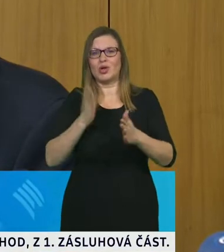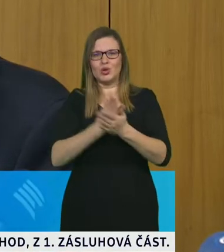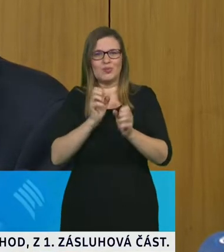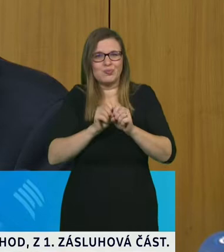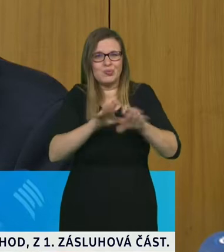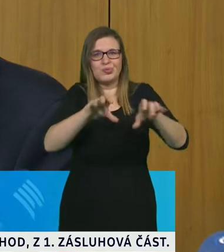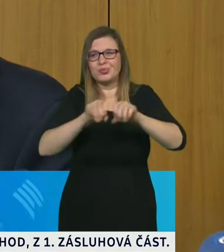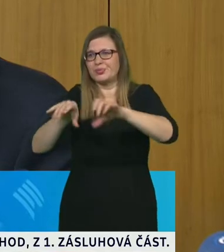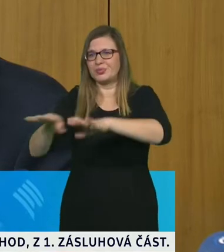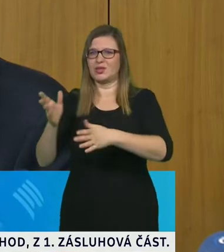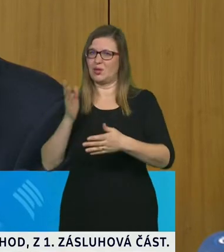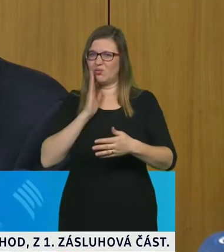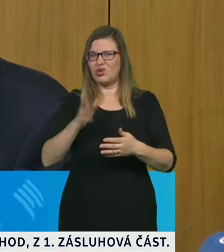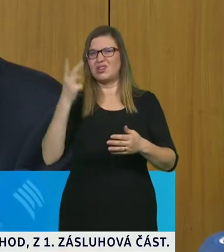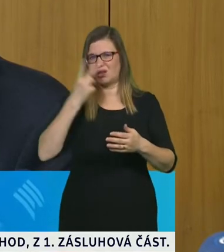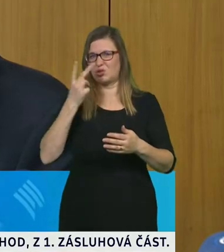všude.